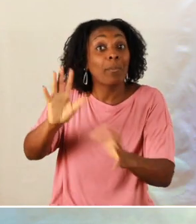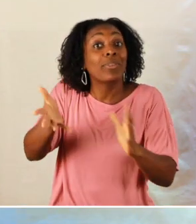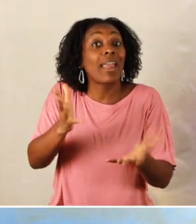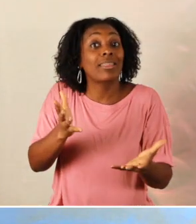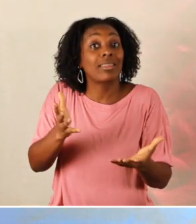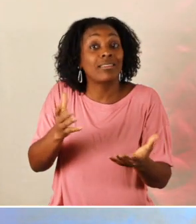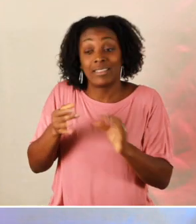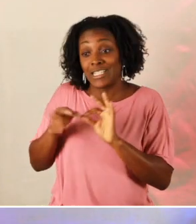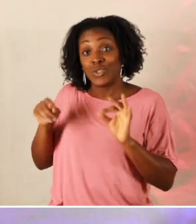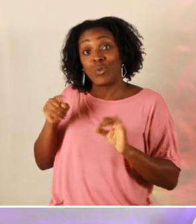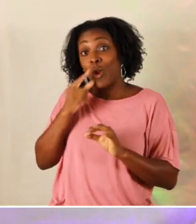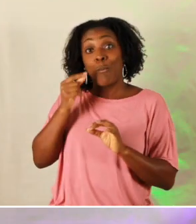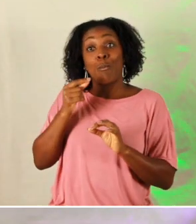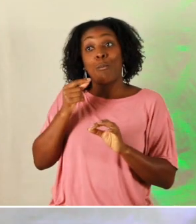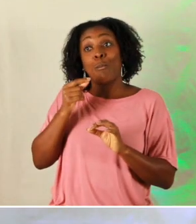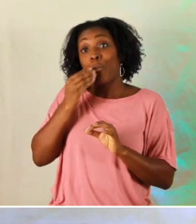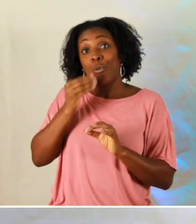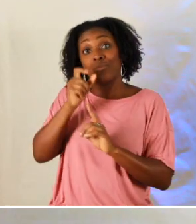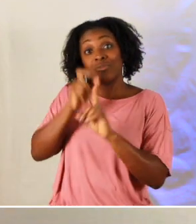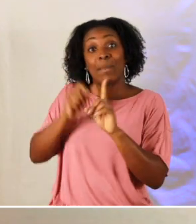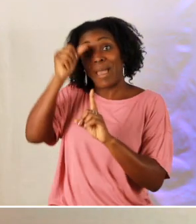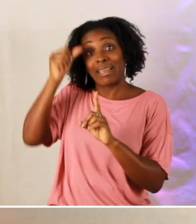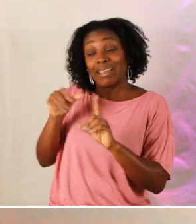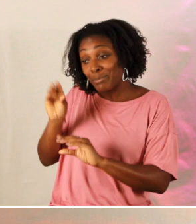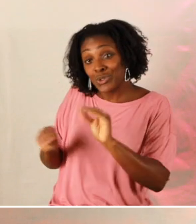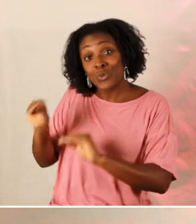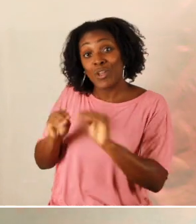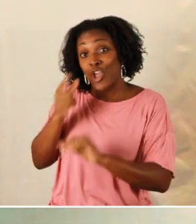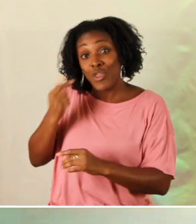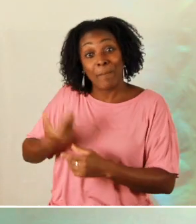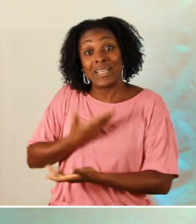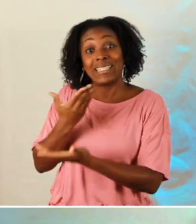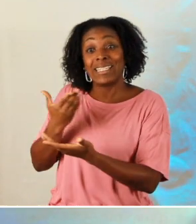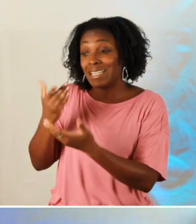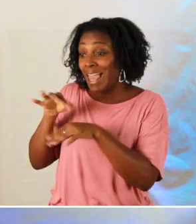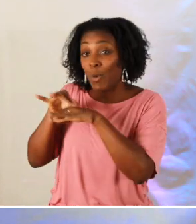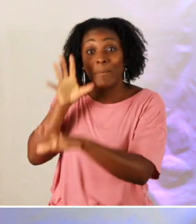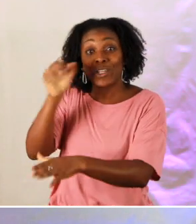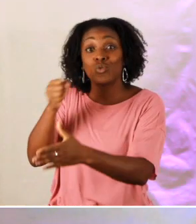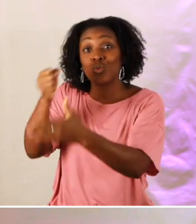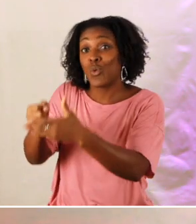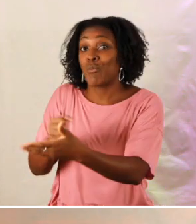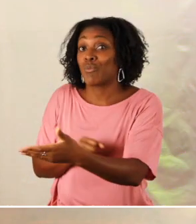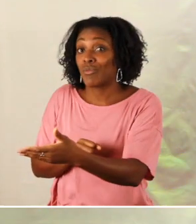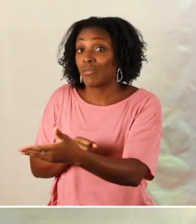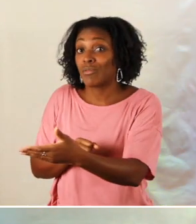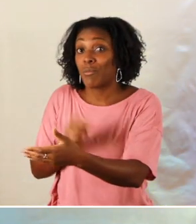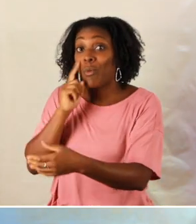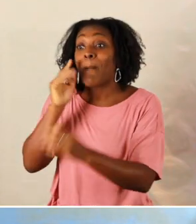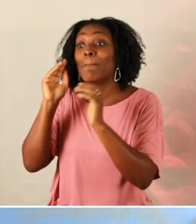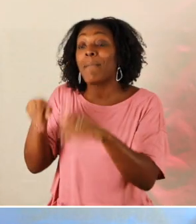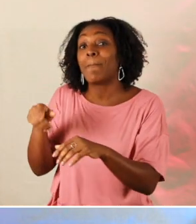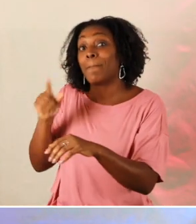cet homme là eh bien a pris soin de cet homme qui était écorché par la vie et il l'a accompagné jusqu'au bout